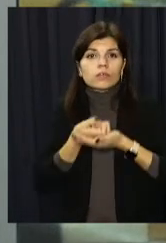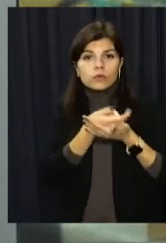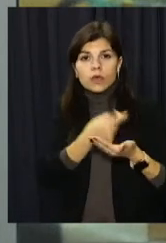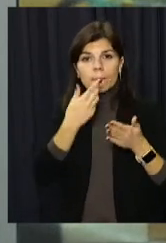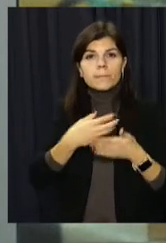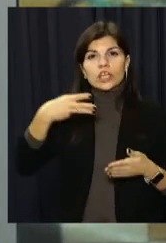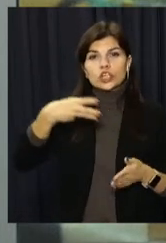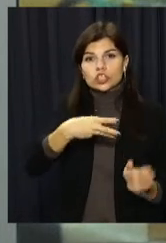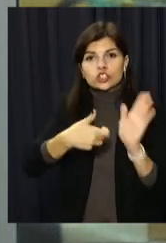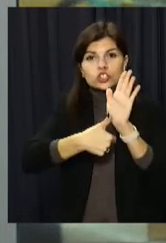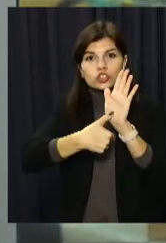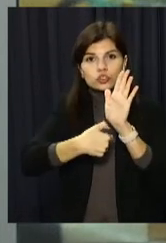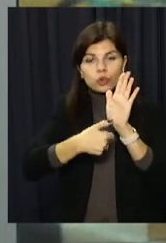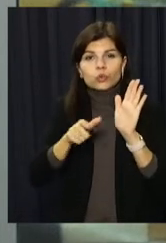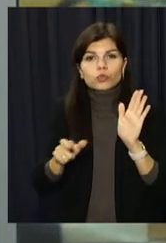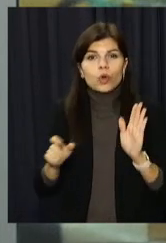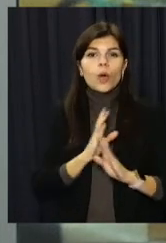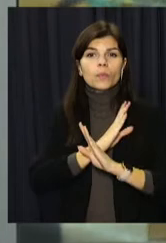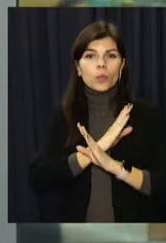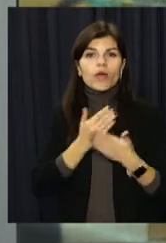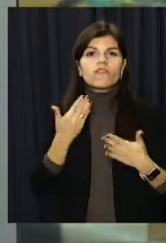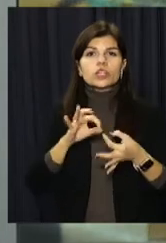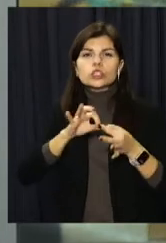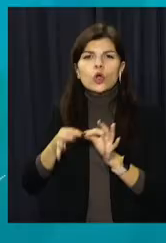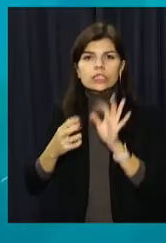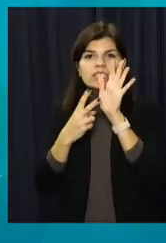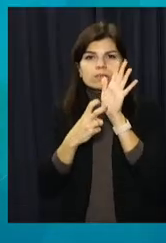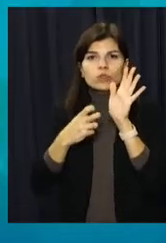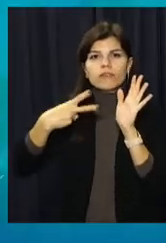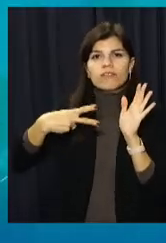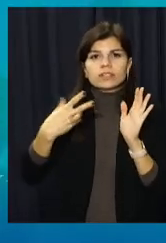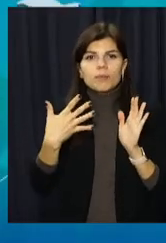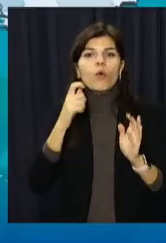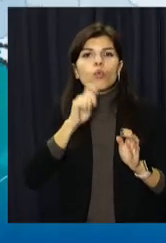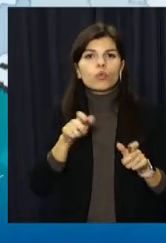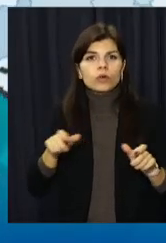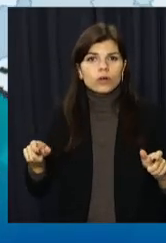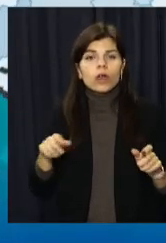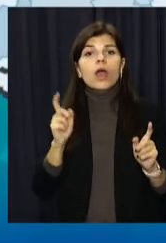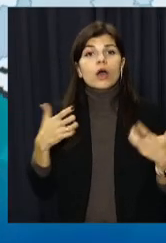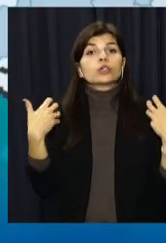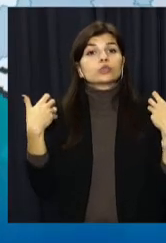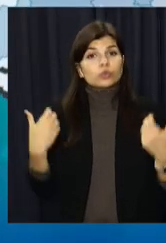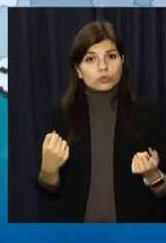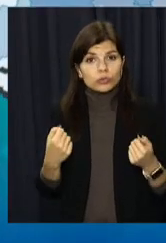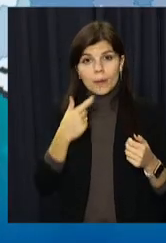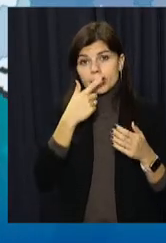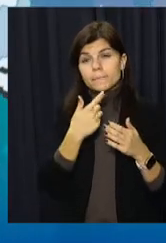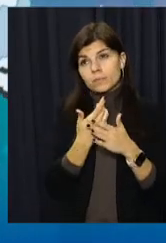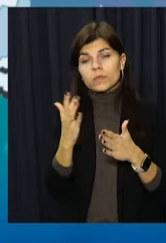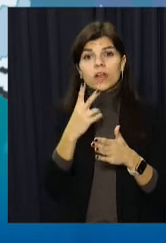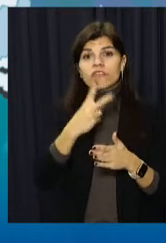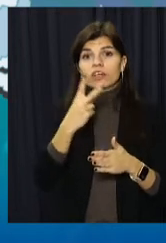3600 пацієнтів. Померли від ускладнень 725 українців. Водночас подолали недугу більше